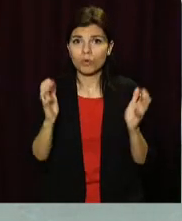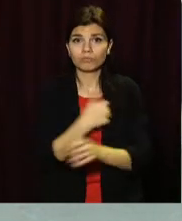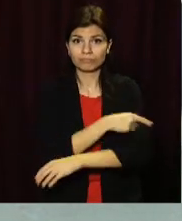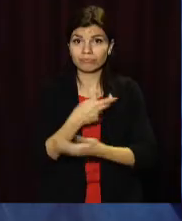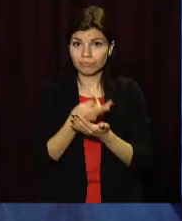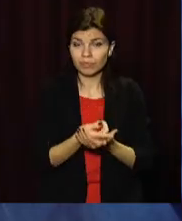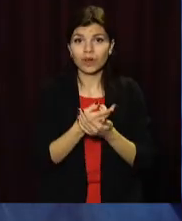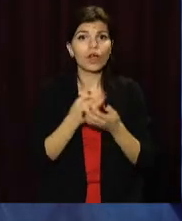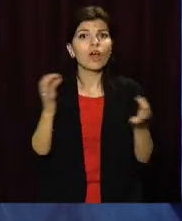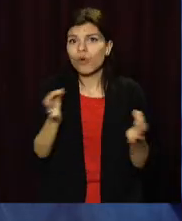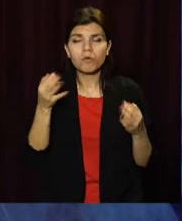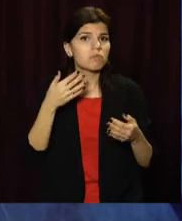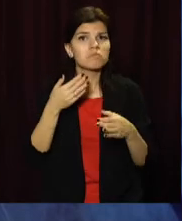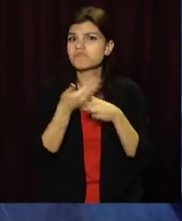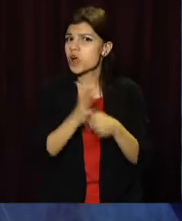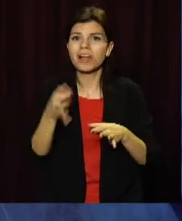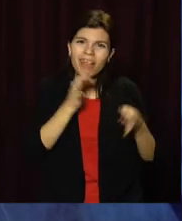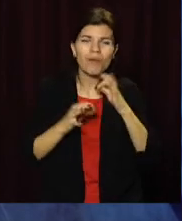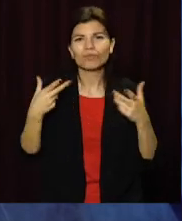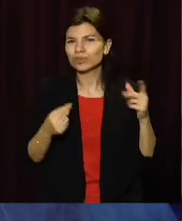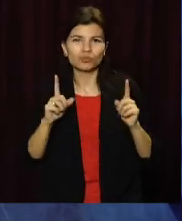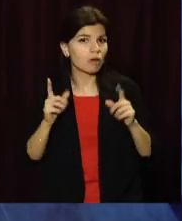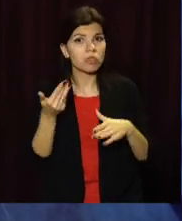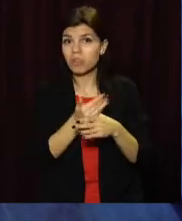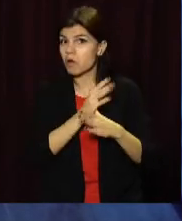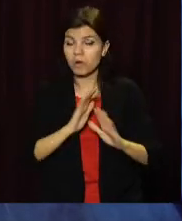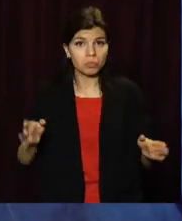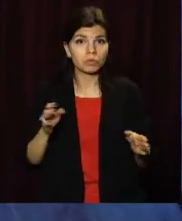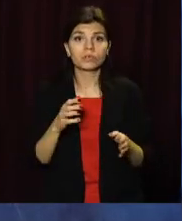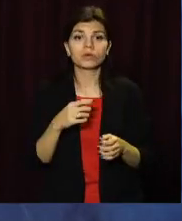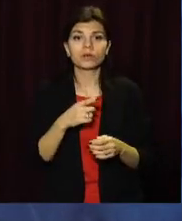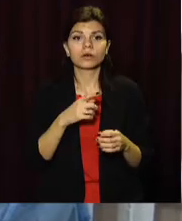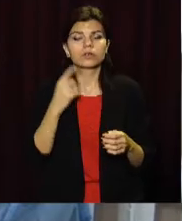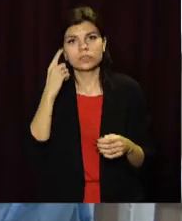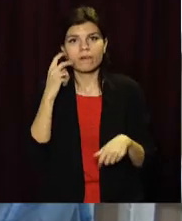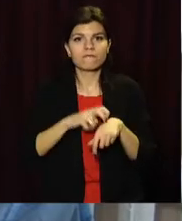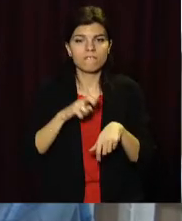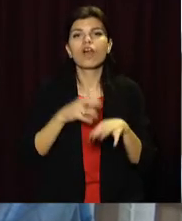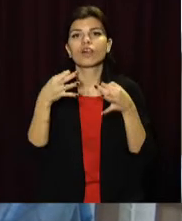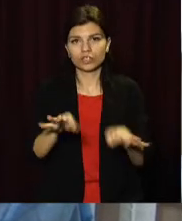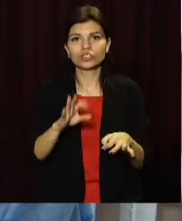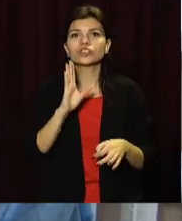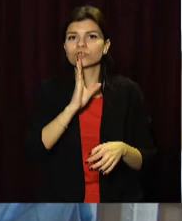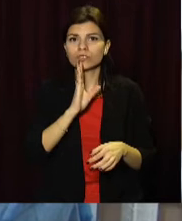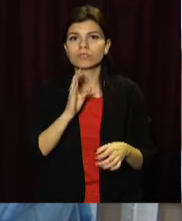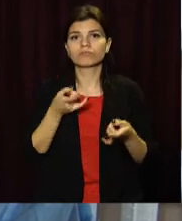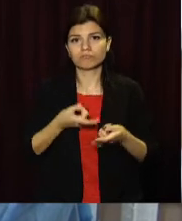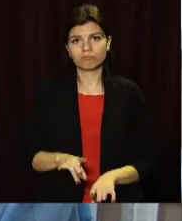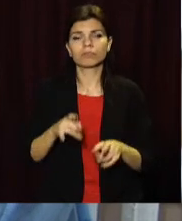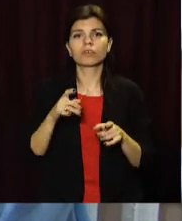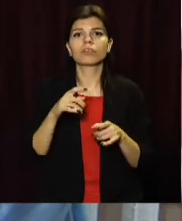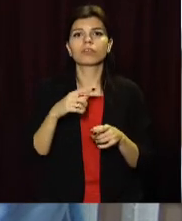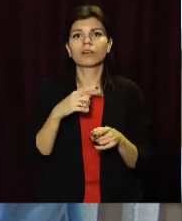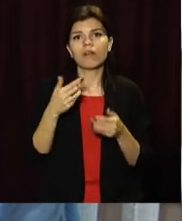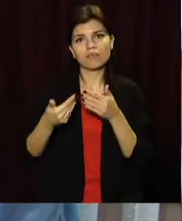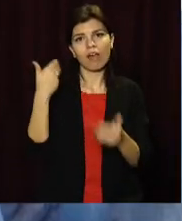Коли жоден метод лікування не допоміг, аби не виникло загрози життю і мами, і плоду, лікарі дозволили дівчинці з'явитися на світ